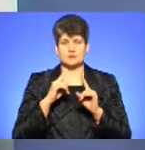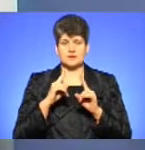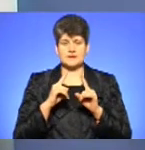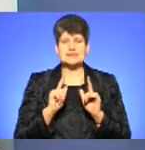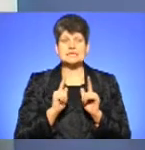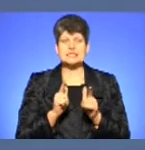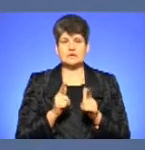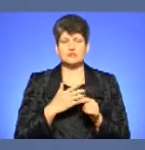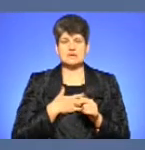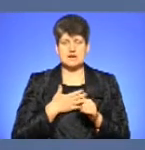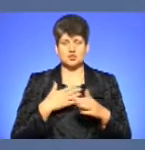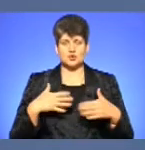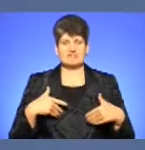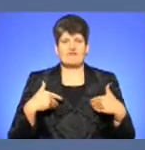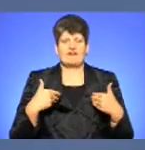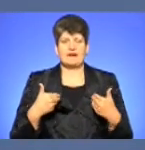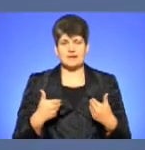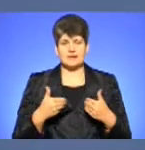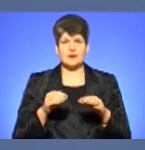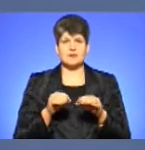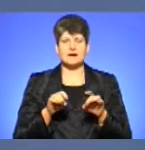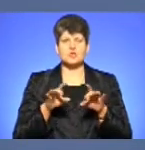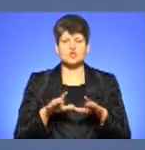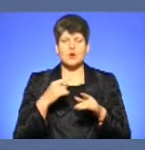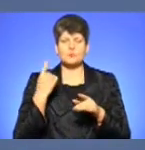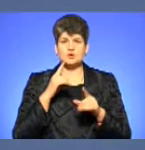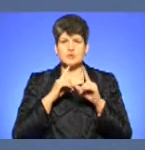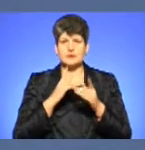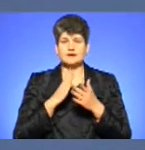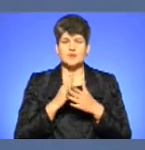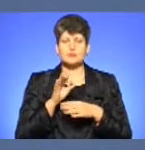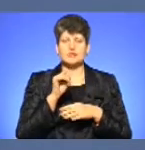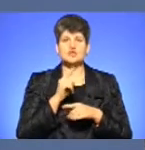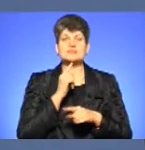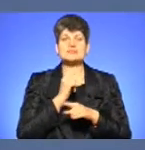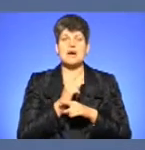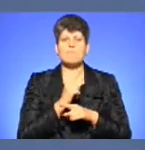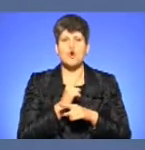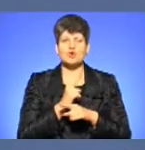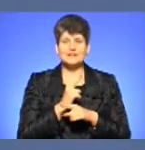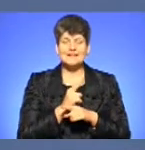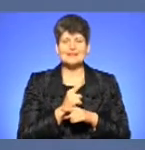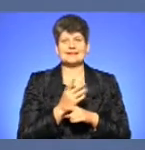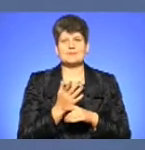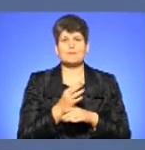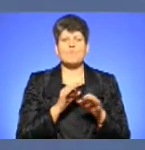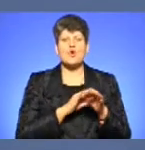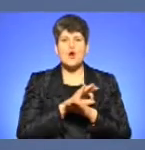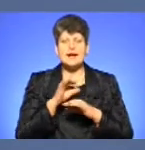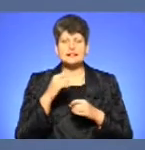згідно з нашого звернення, в рішенні обласної ради йдеться про те, щоб заборонити, так як і називається, власне, проєкт,